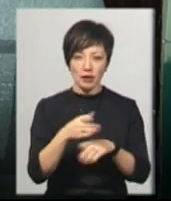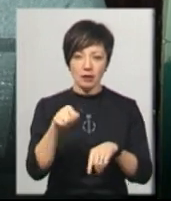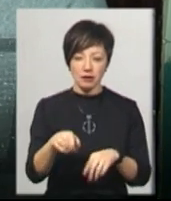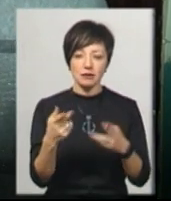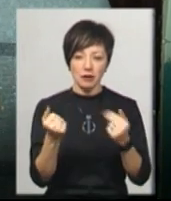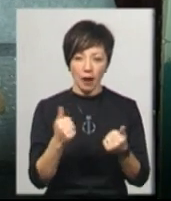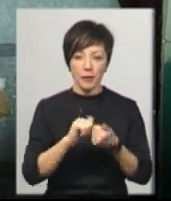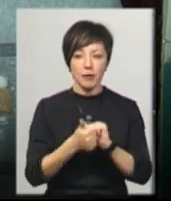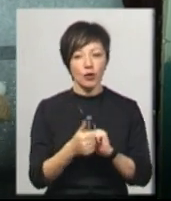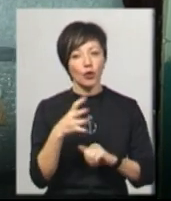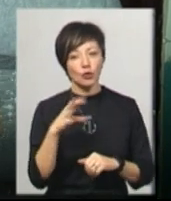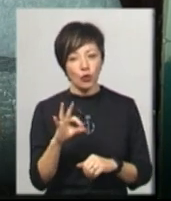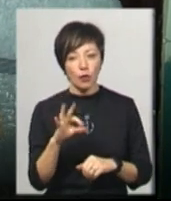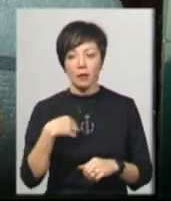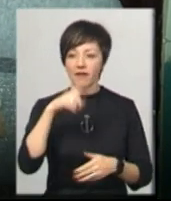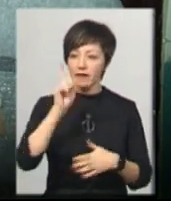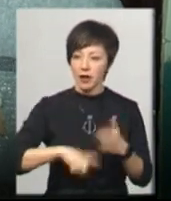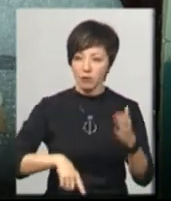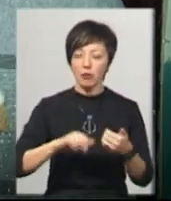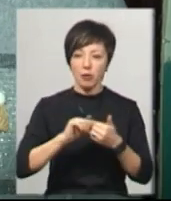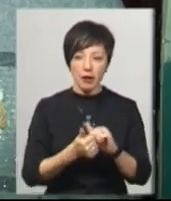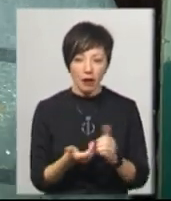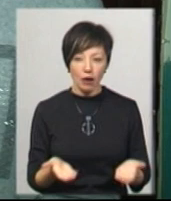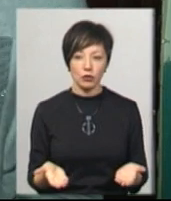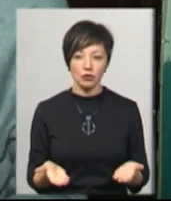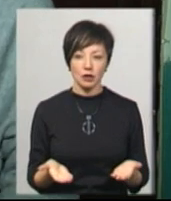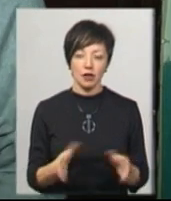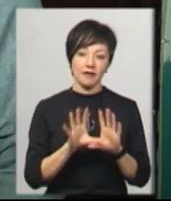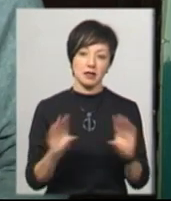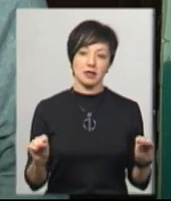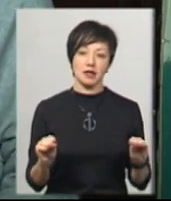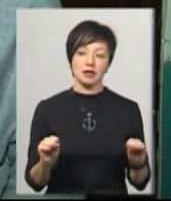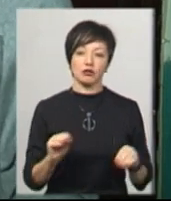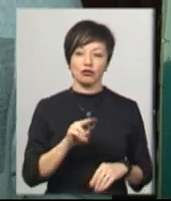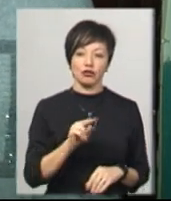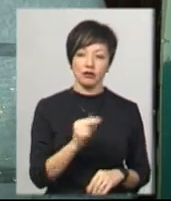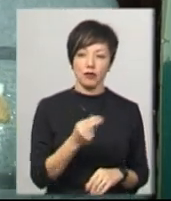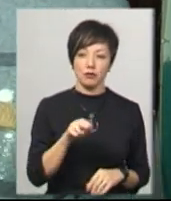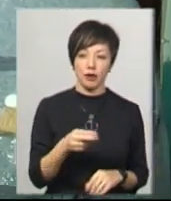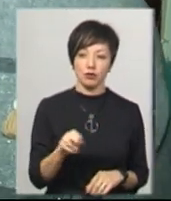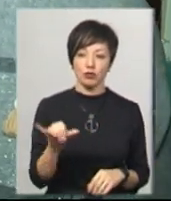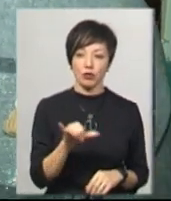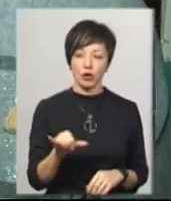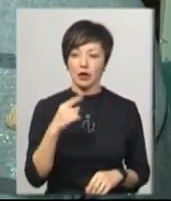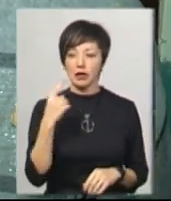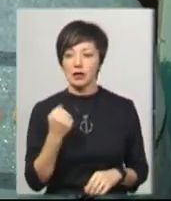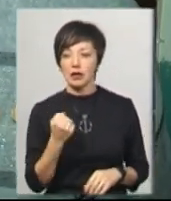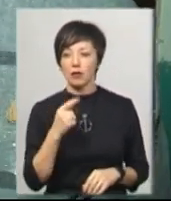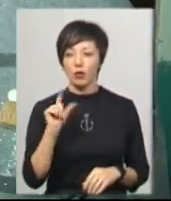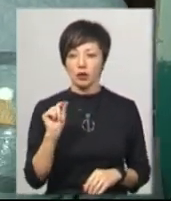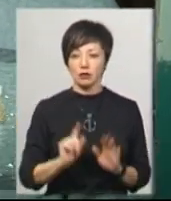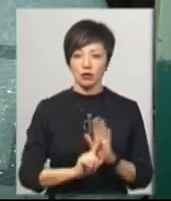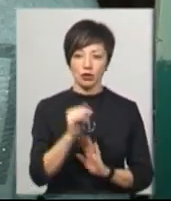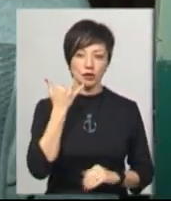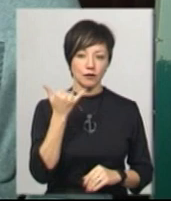поміняємо, ми віримо, поміняють. І все. Четвер, п'ятниця, субота, понеділок я починаю